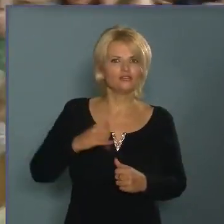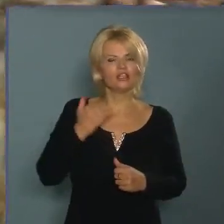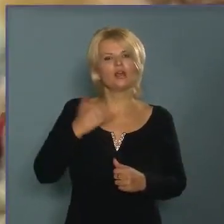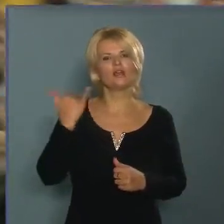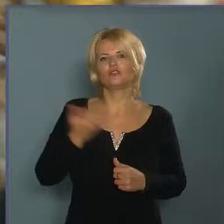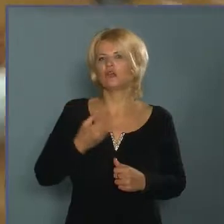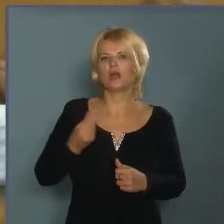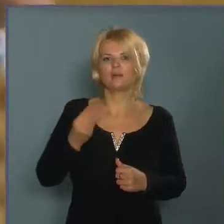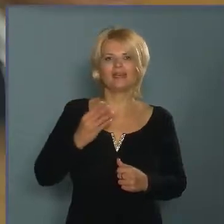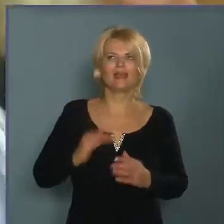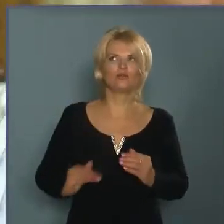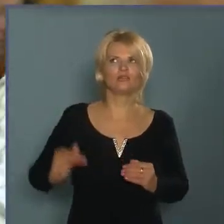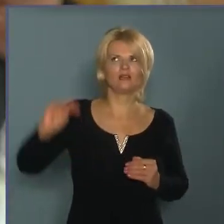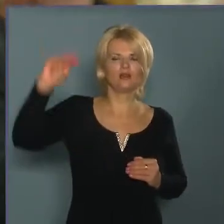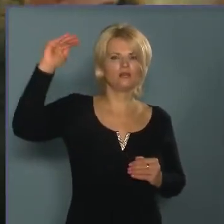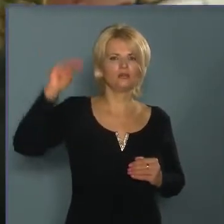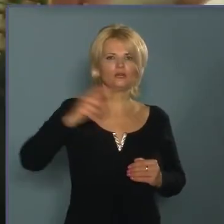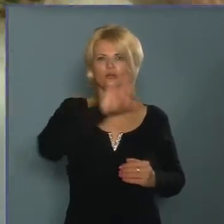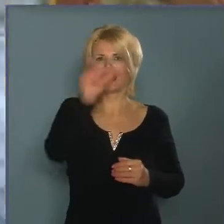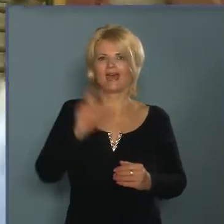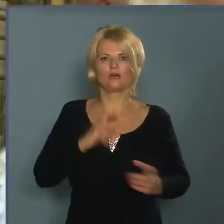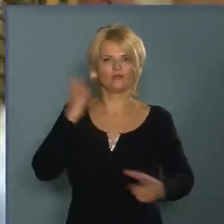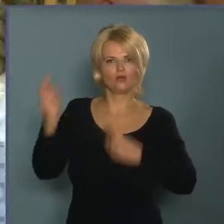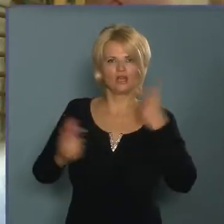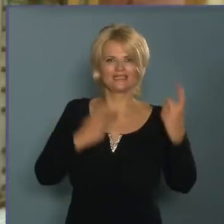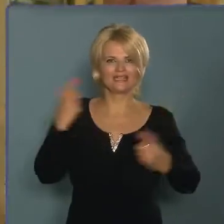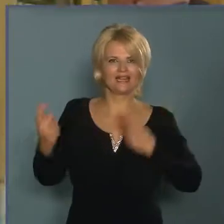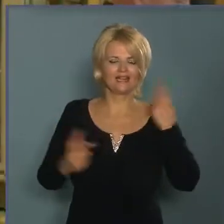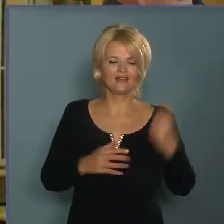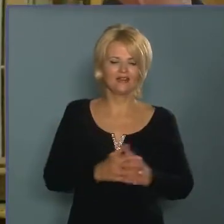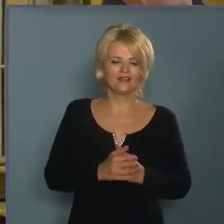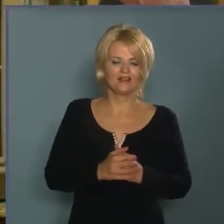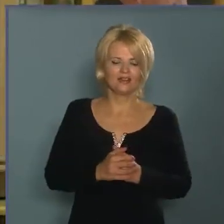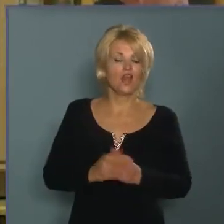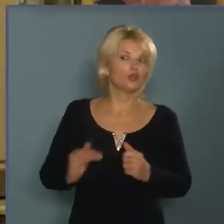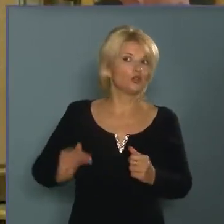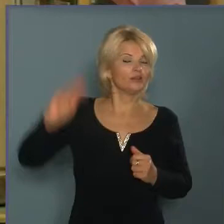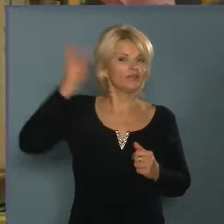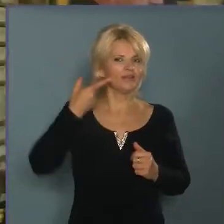Én nem visszél nagyokra, önáról kujják ér.